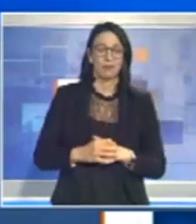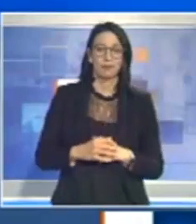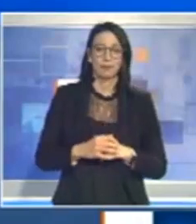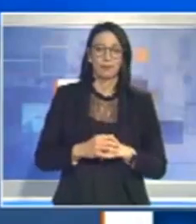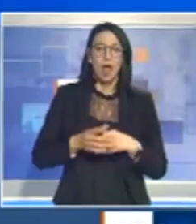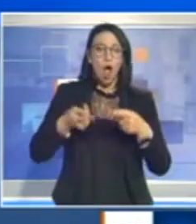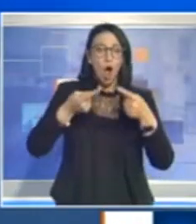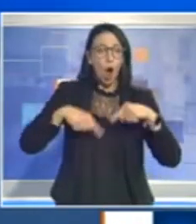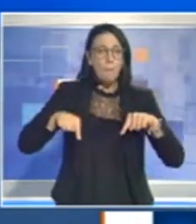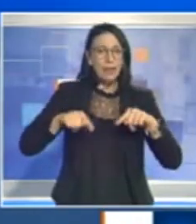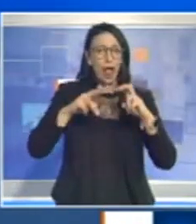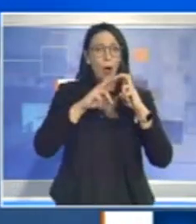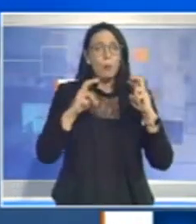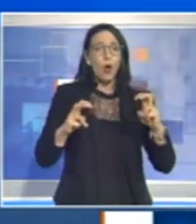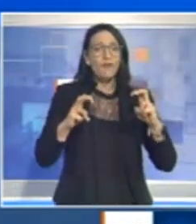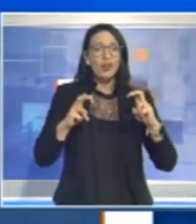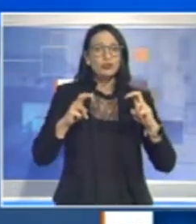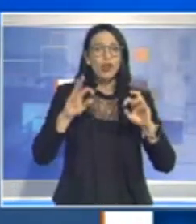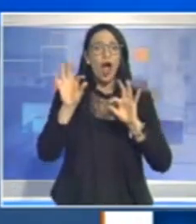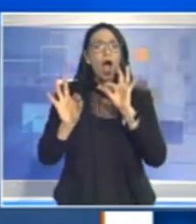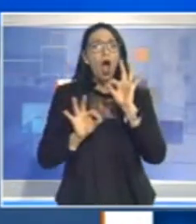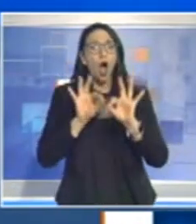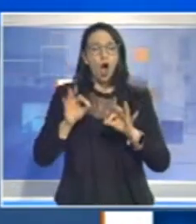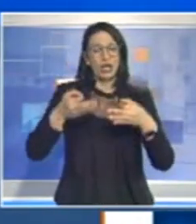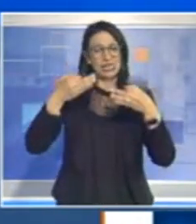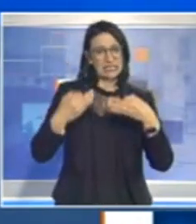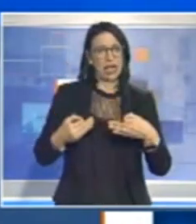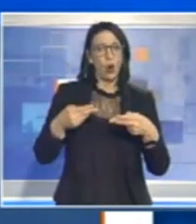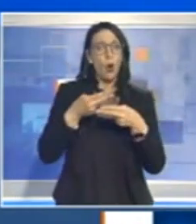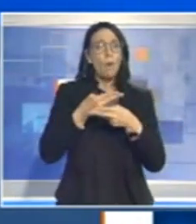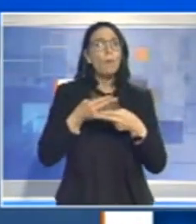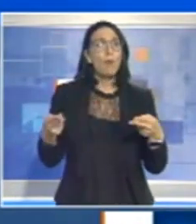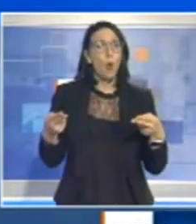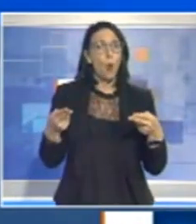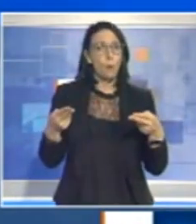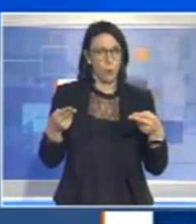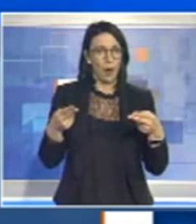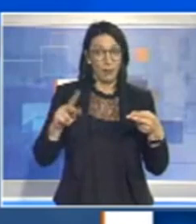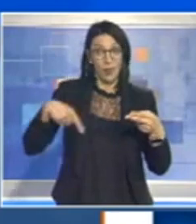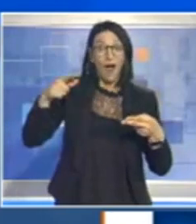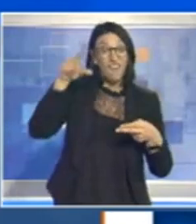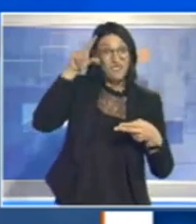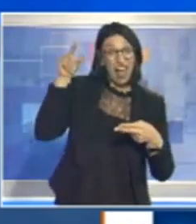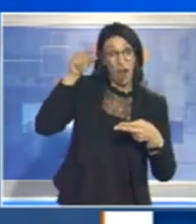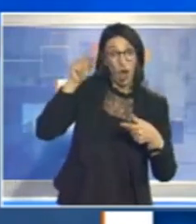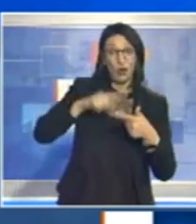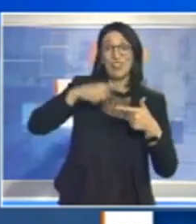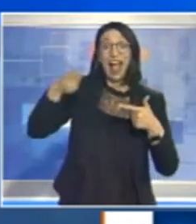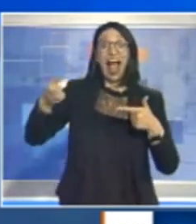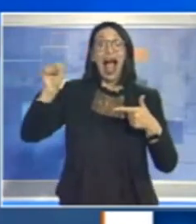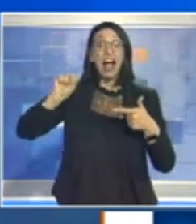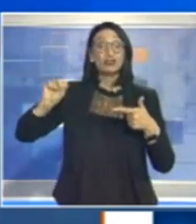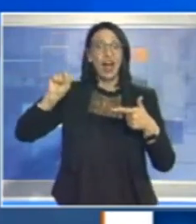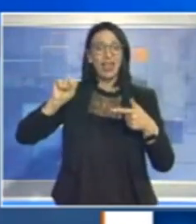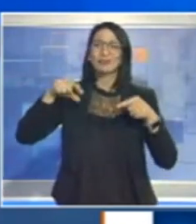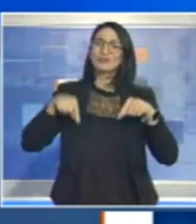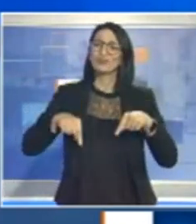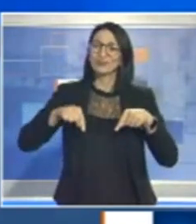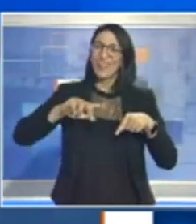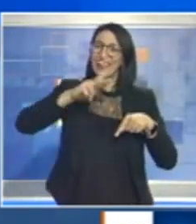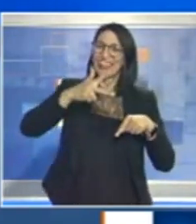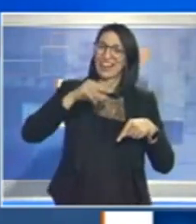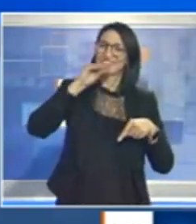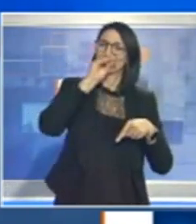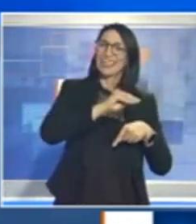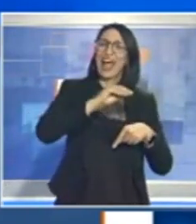Il Comitato Provinciale per l'Ordine e la Sicurezza Pubblica, dopo Venosa e Dacerenza, oggi tappa a